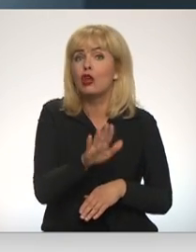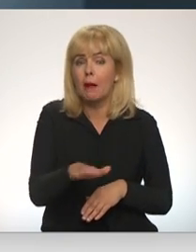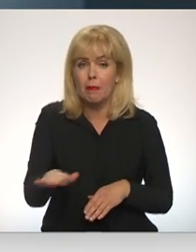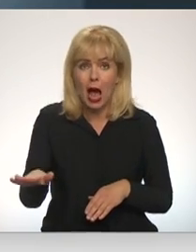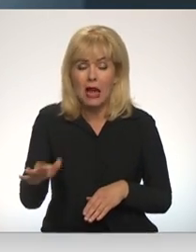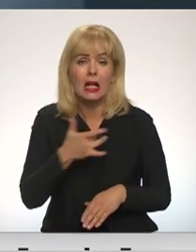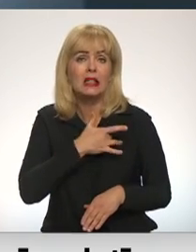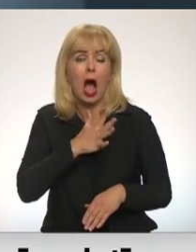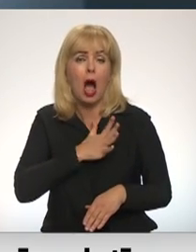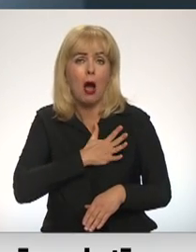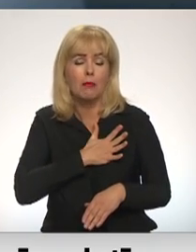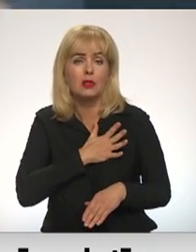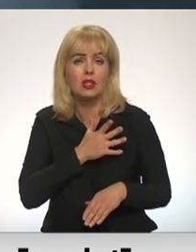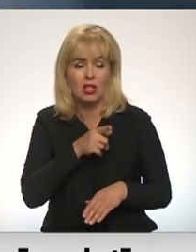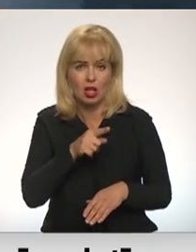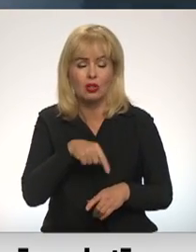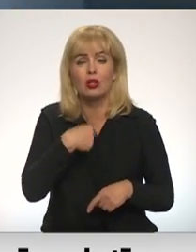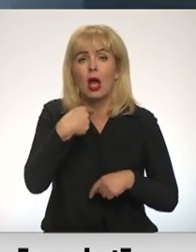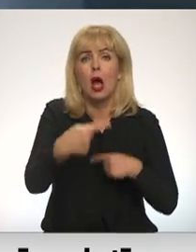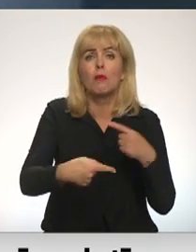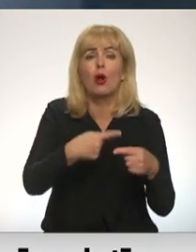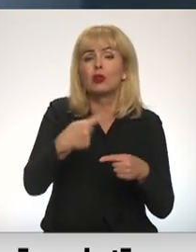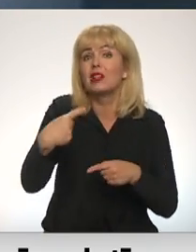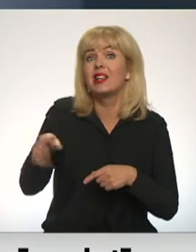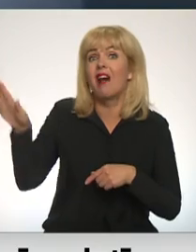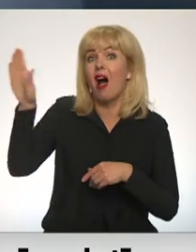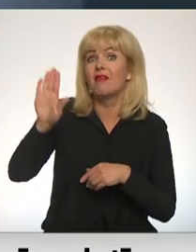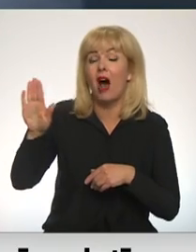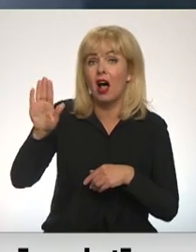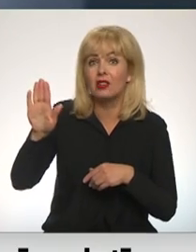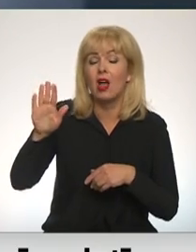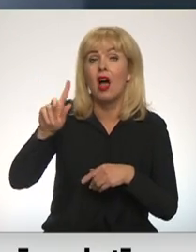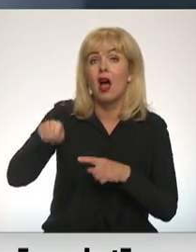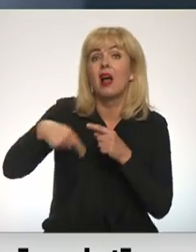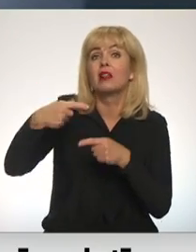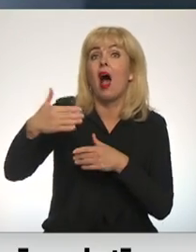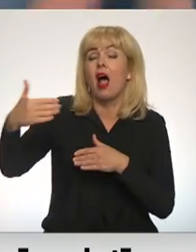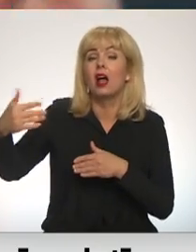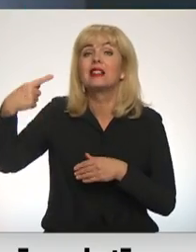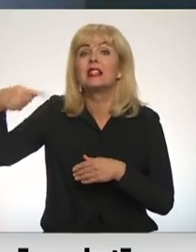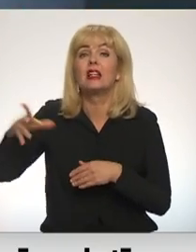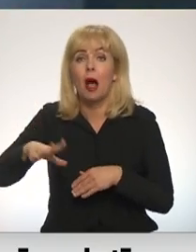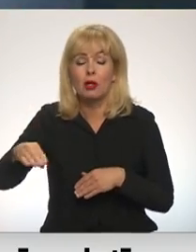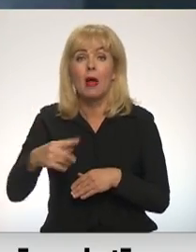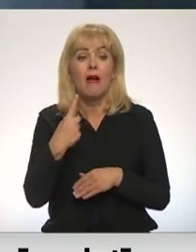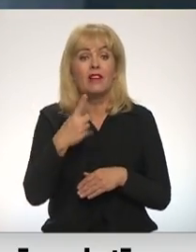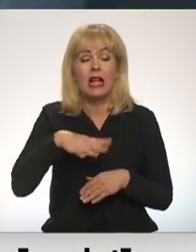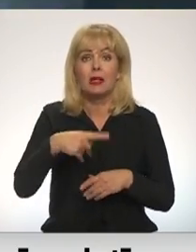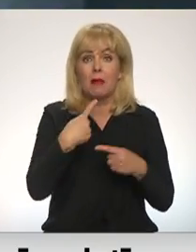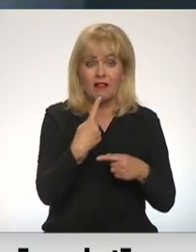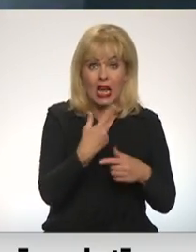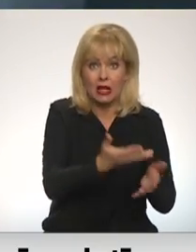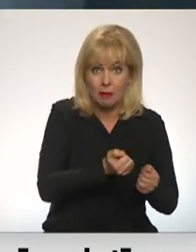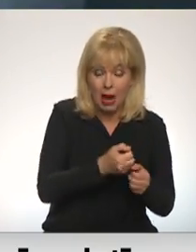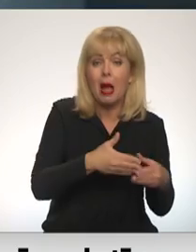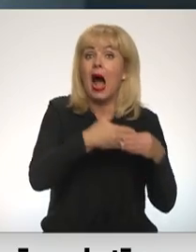pāradopcijas procesā citā valstī, viņi aiziet tālāk uz citām ģimenēm. Viņi paņem šeit vienu ģimene, aiziet